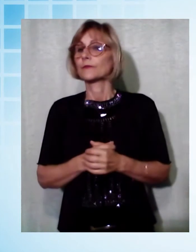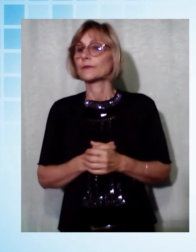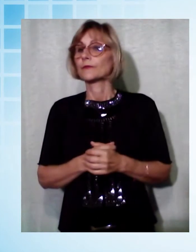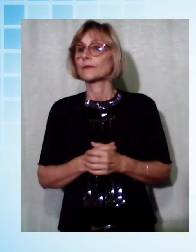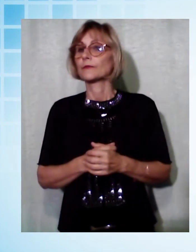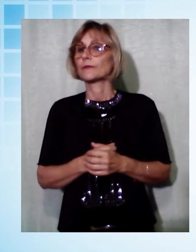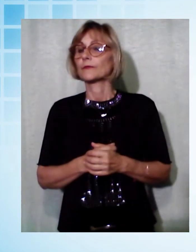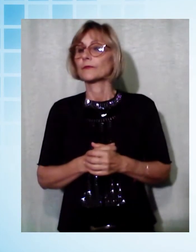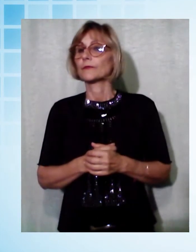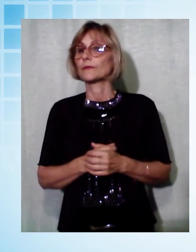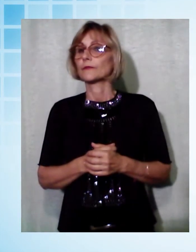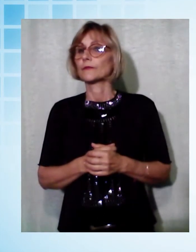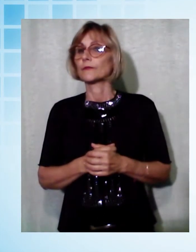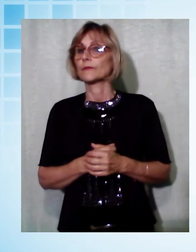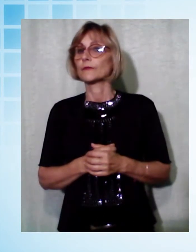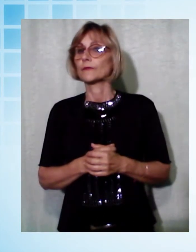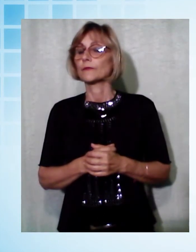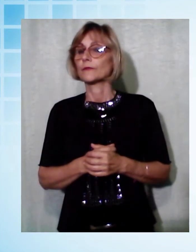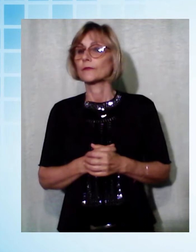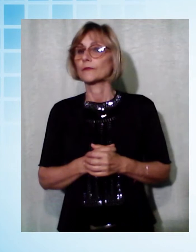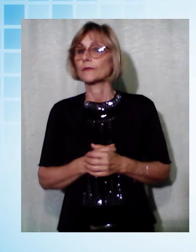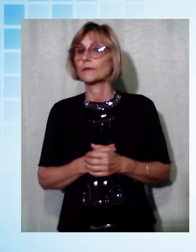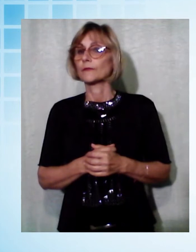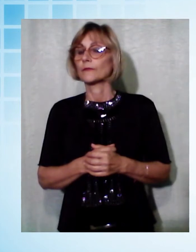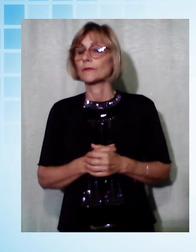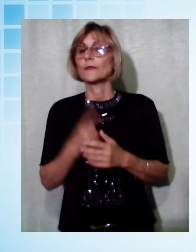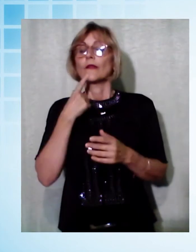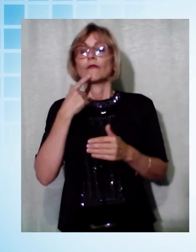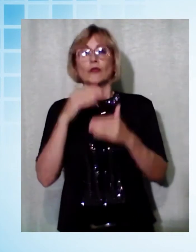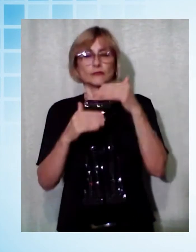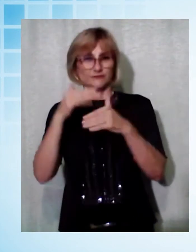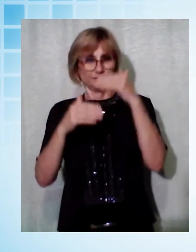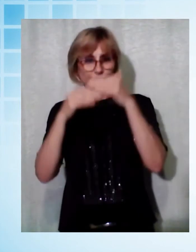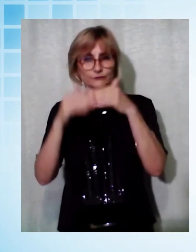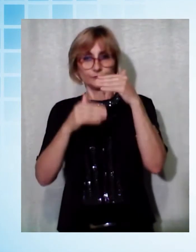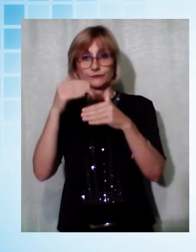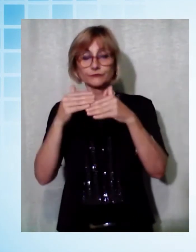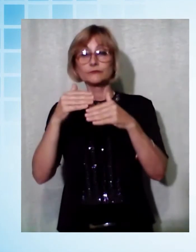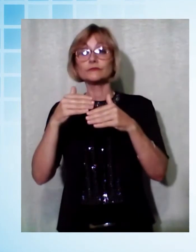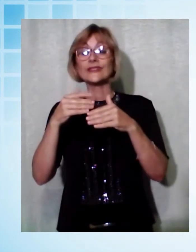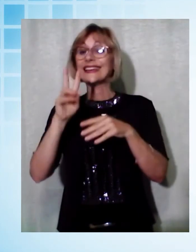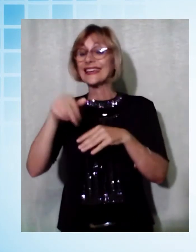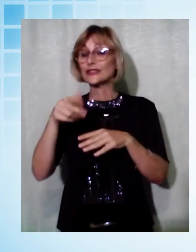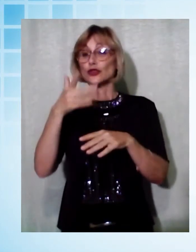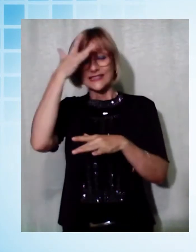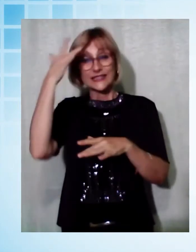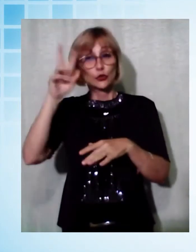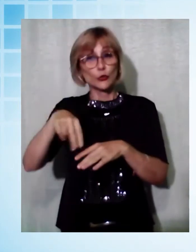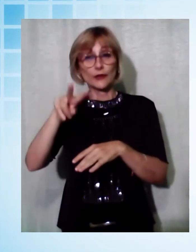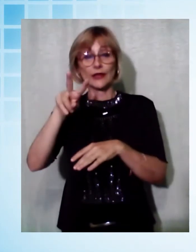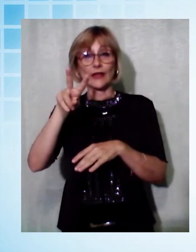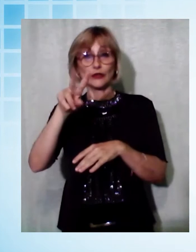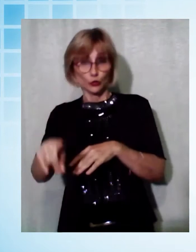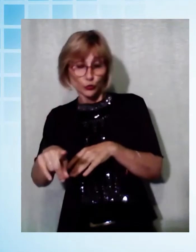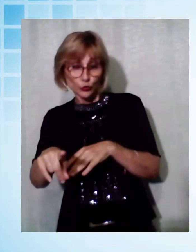della struttura. Prevediamo l'apertura entro l'inizio dell'estate 2022, spiega l'assessore ai lavori pubblici Matteo Marcucci. Sono in corso